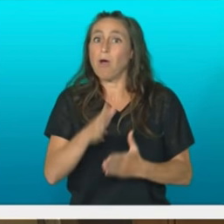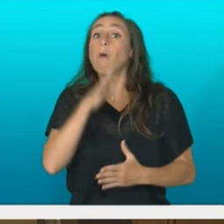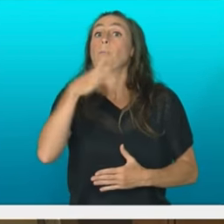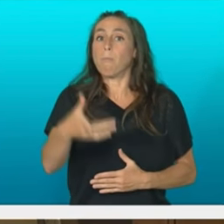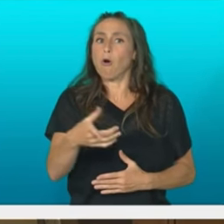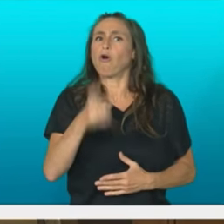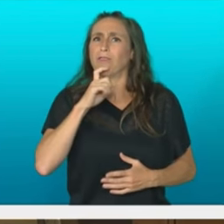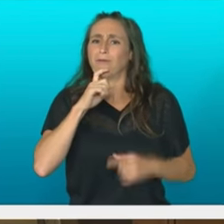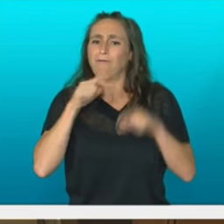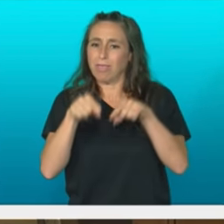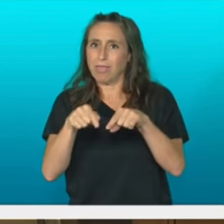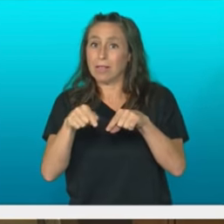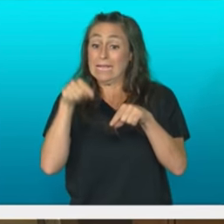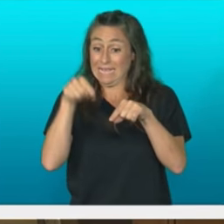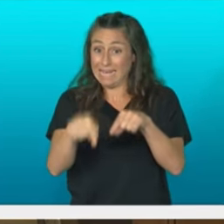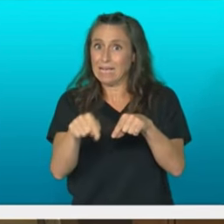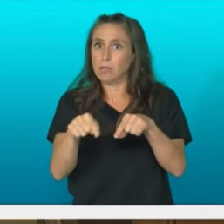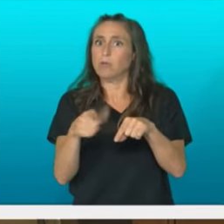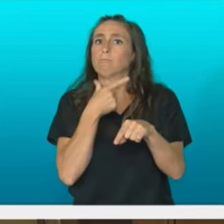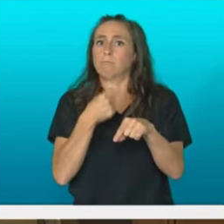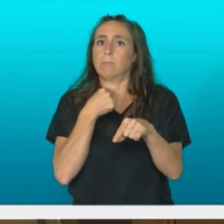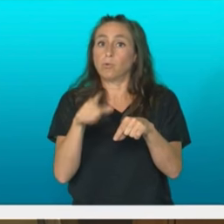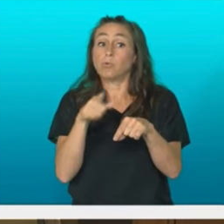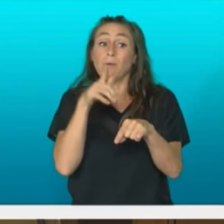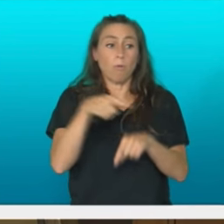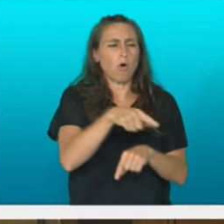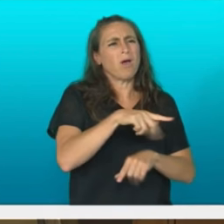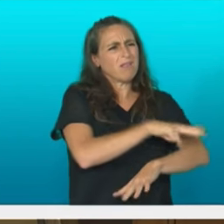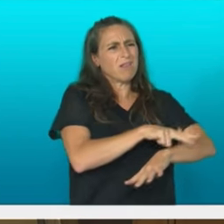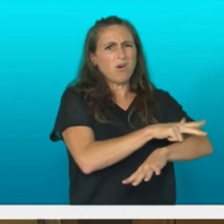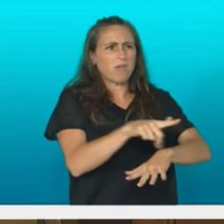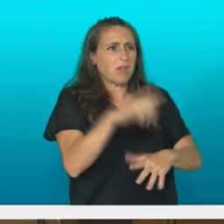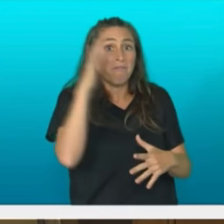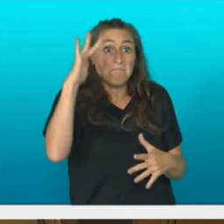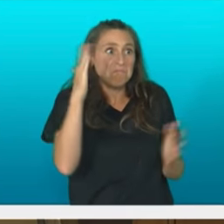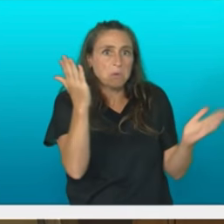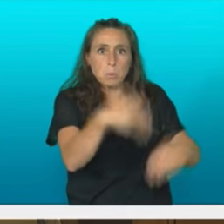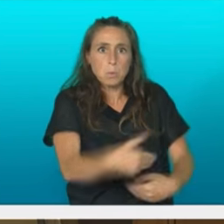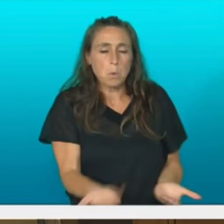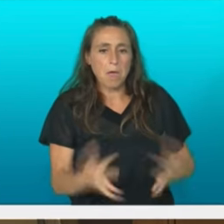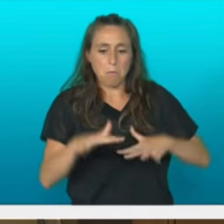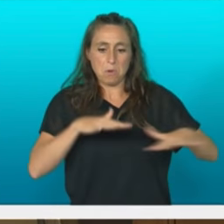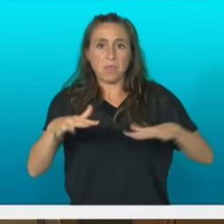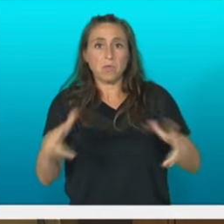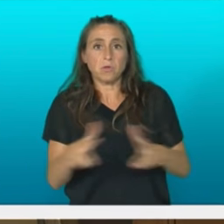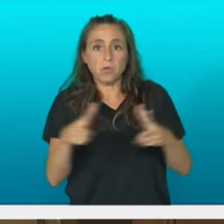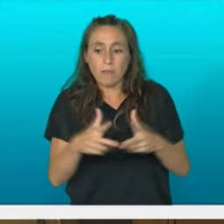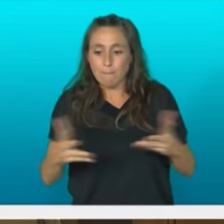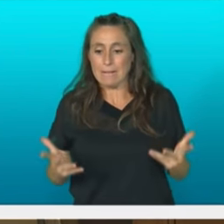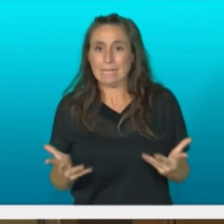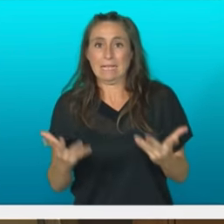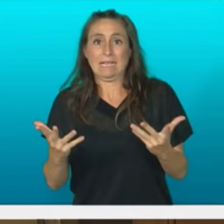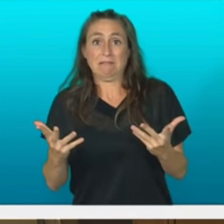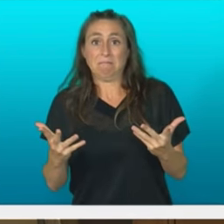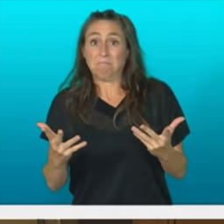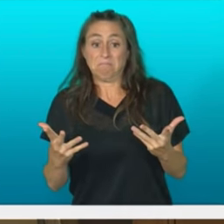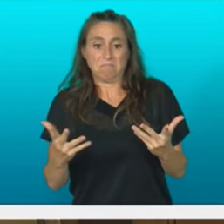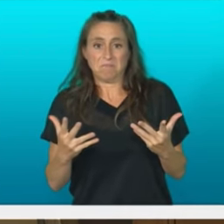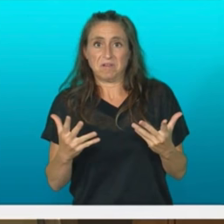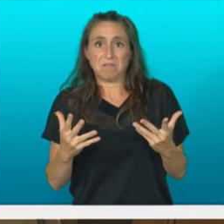zait hausnarketa hori. Gobernuenek ilusio falta eta mobilizazio kolektiboa sortzeko eta budiltzatzeko